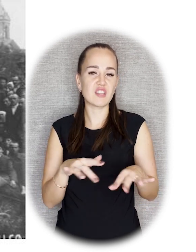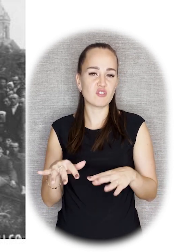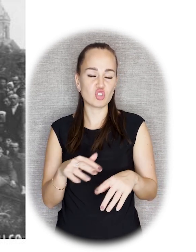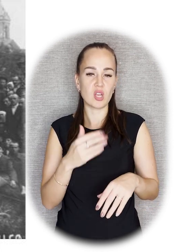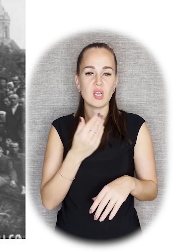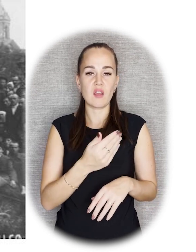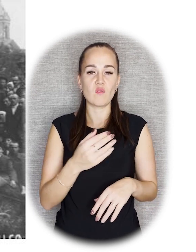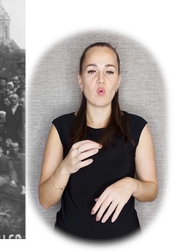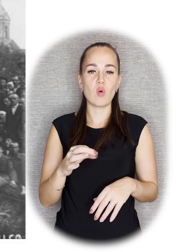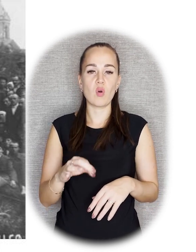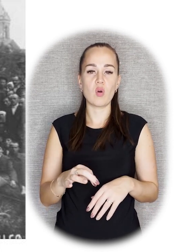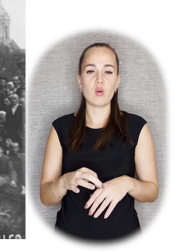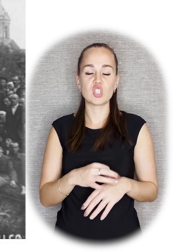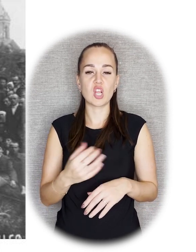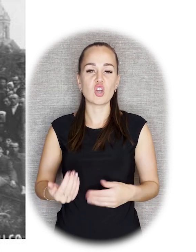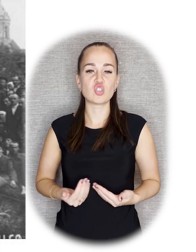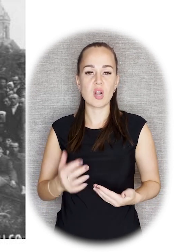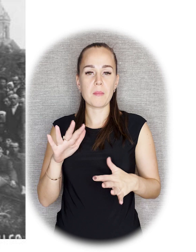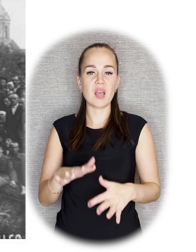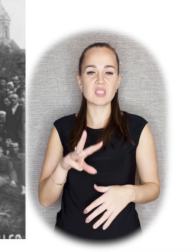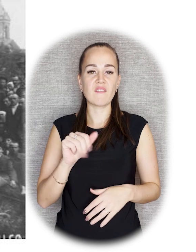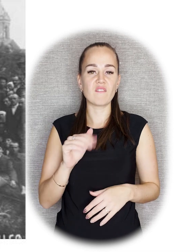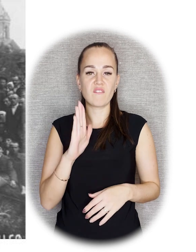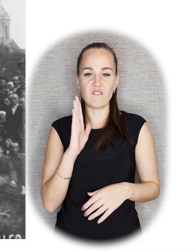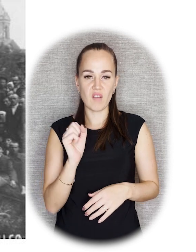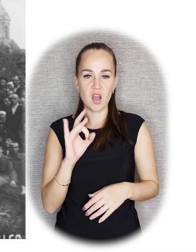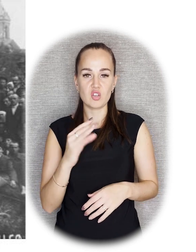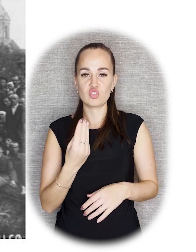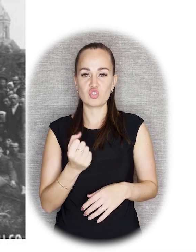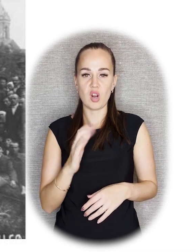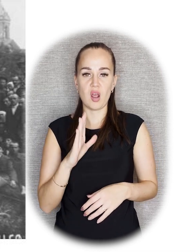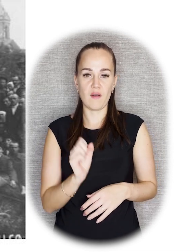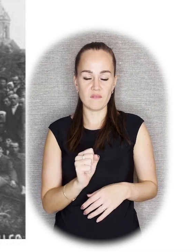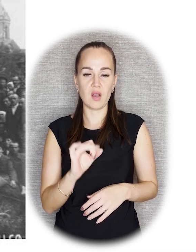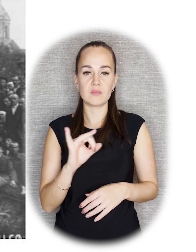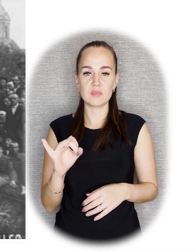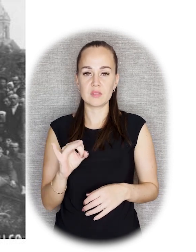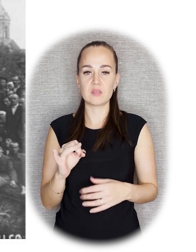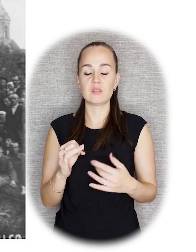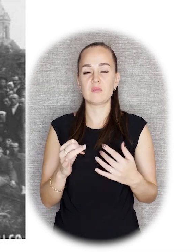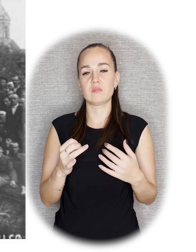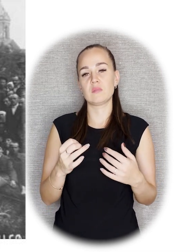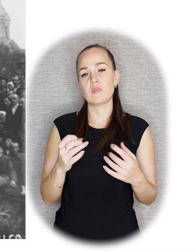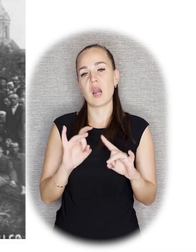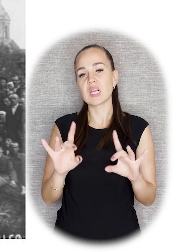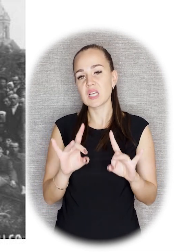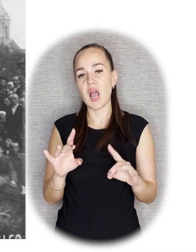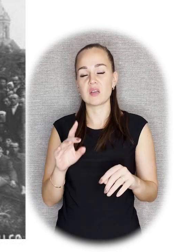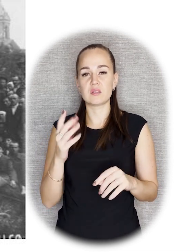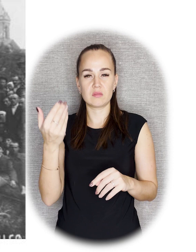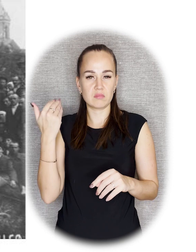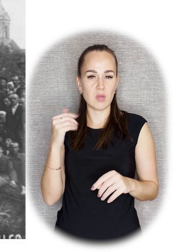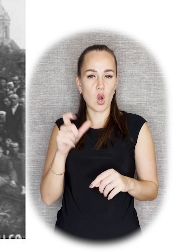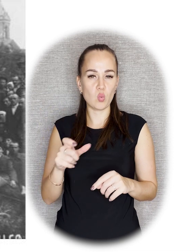движения. Его жена жила в Варшаве, и сохранились разные свидетельства современников о